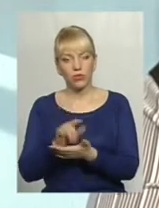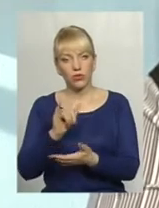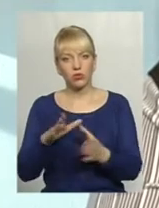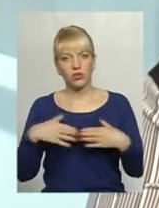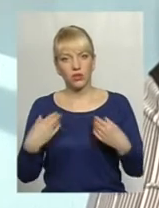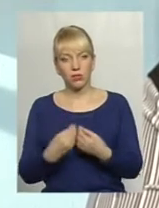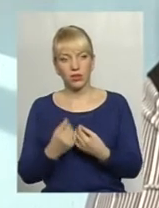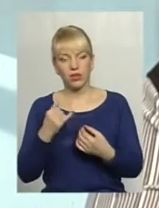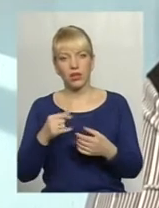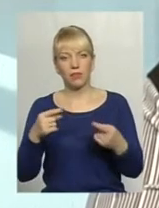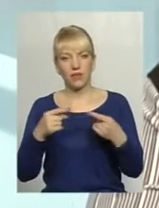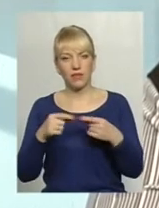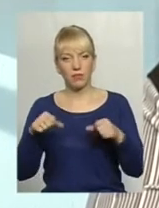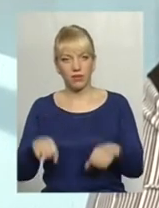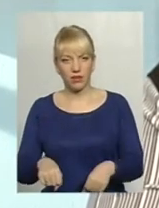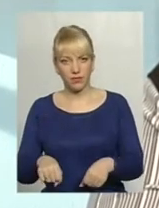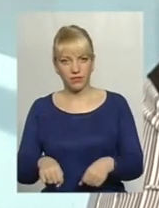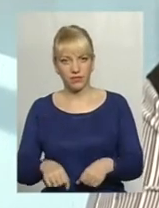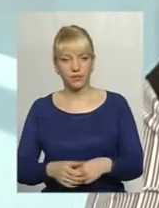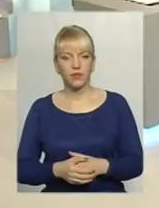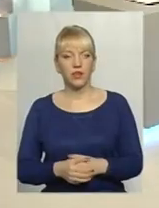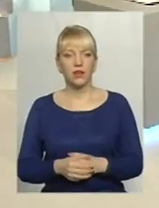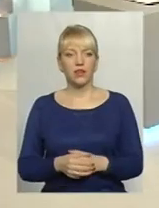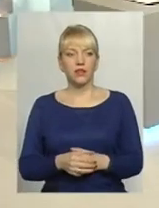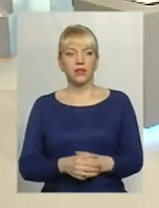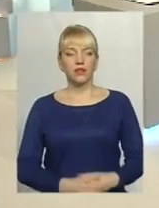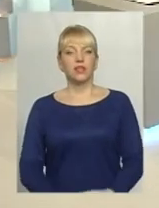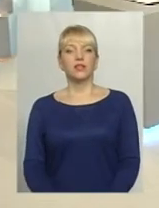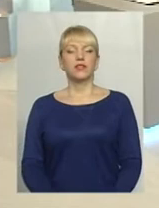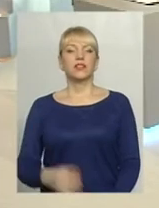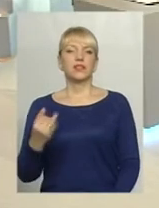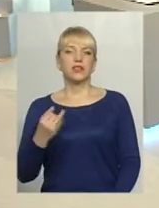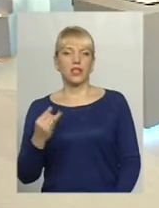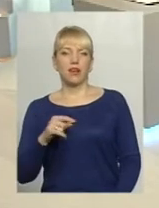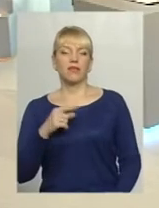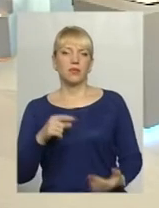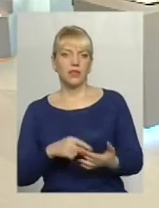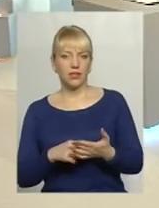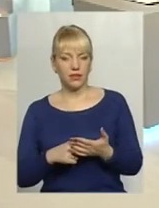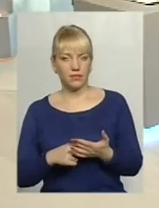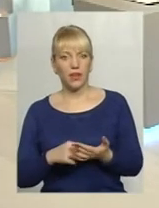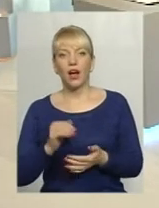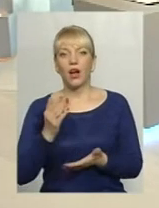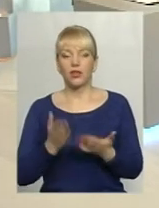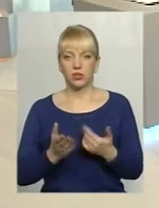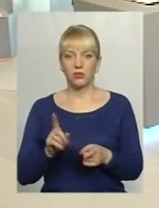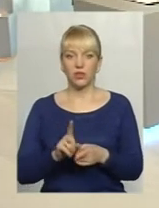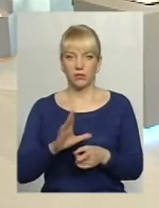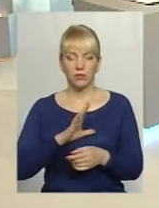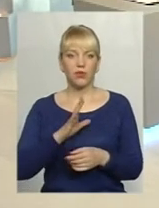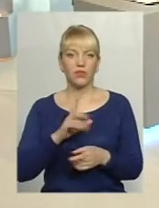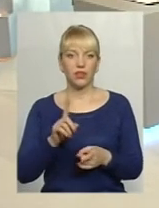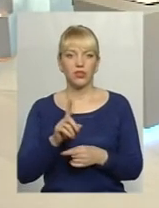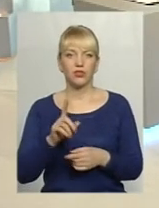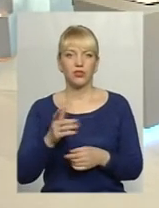і певні права. До речі, цікаве питання. Якщо, до прикладу, часто ж буває таке, що там